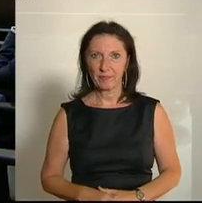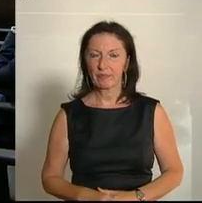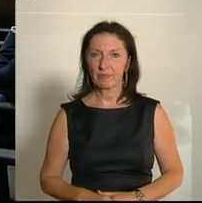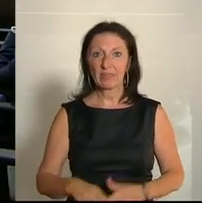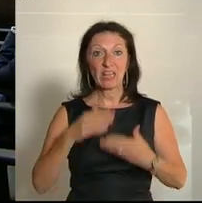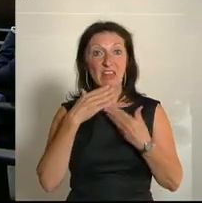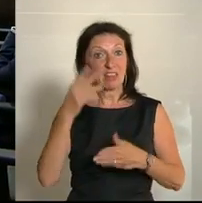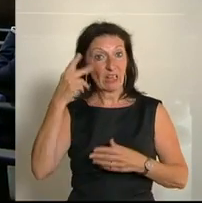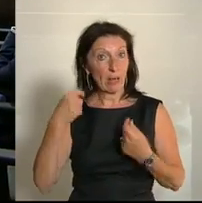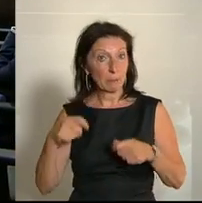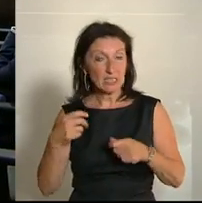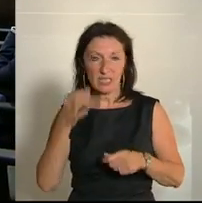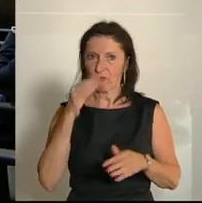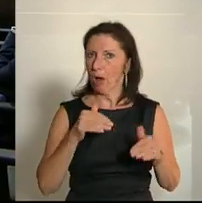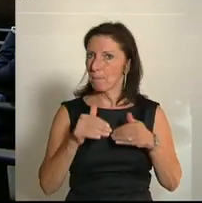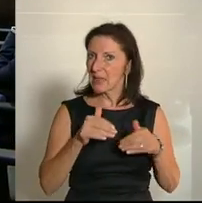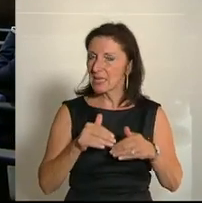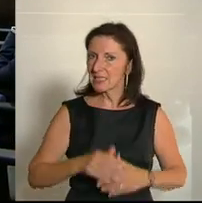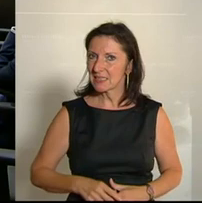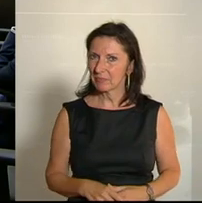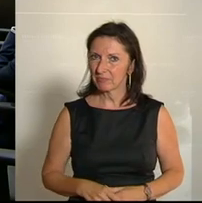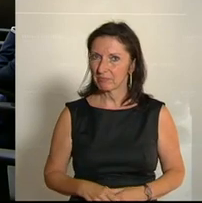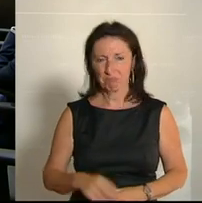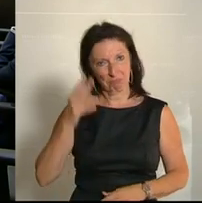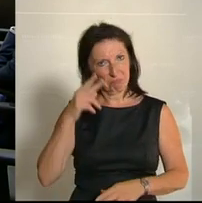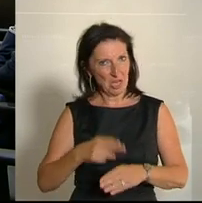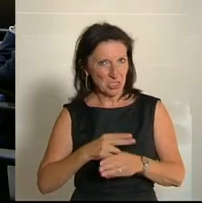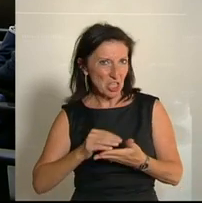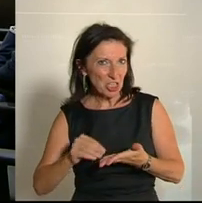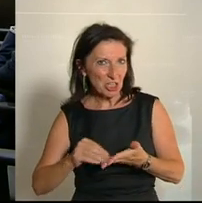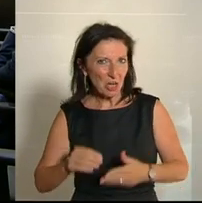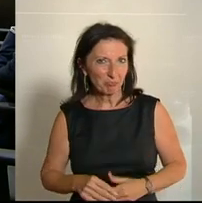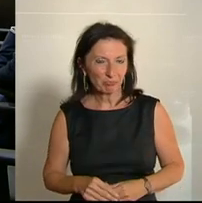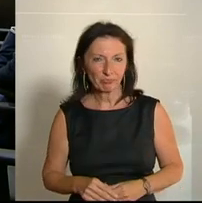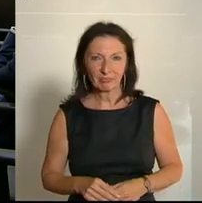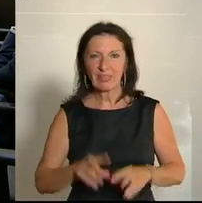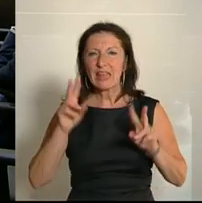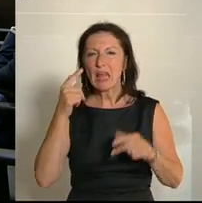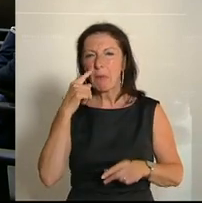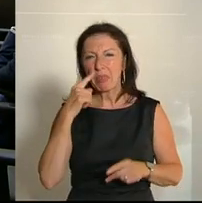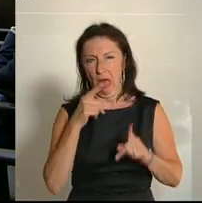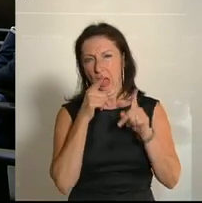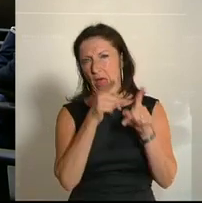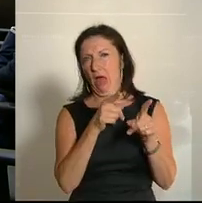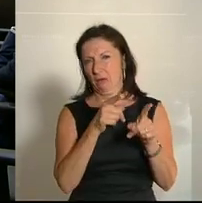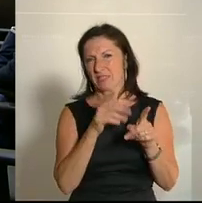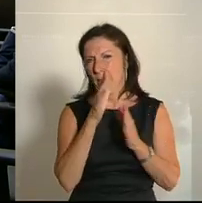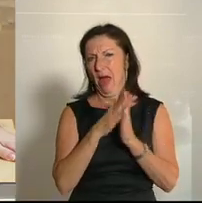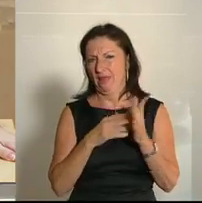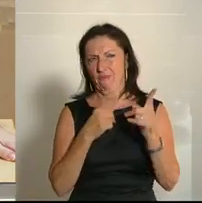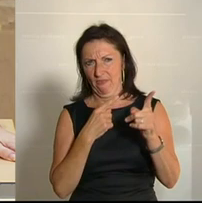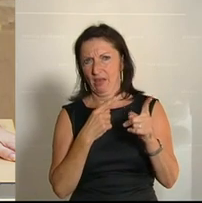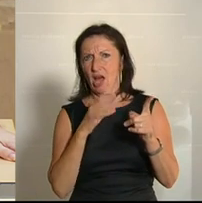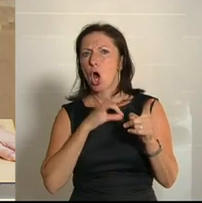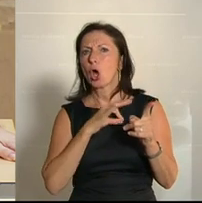Danke Herr Präsident, werte Frau Minister, Herr Staatssekretär. Zu den Neos vielleicht gleich noch zu Beginn. Der